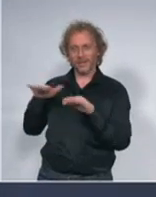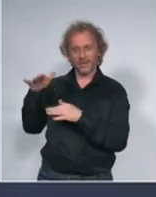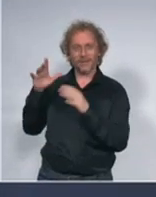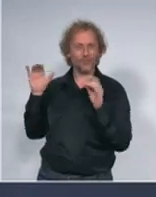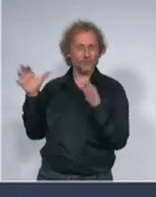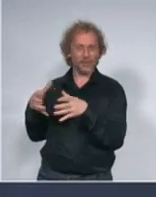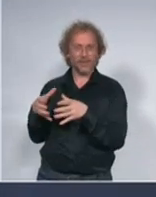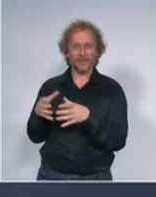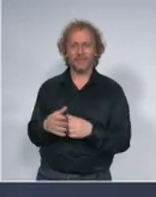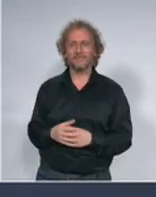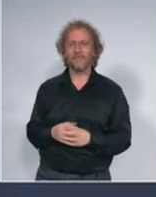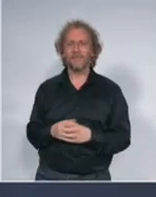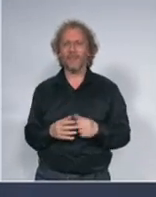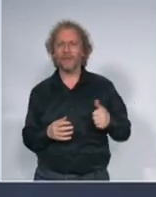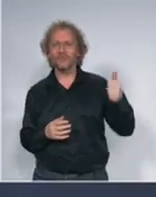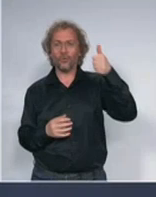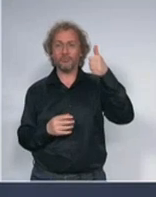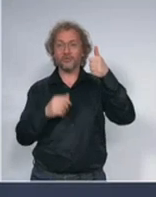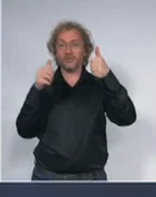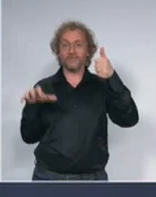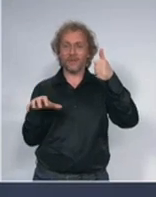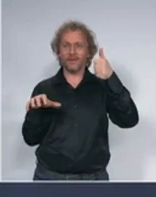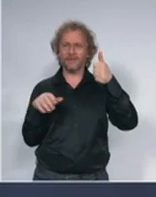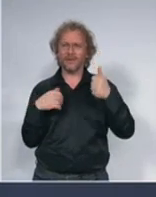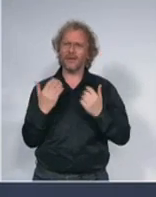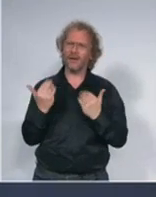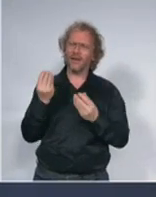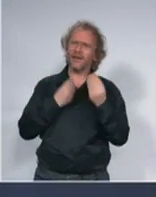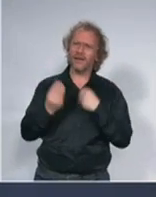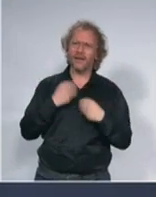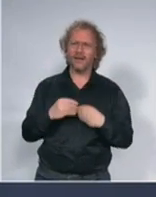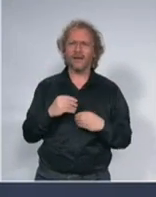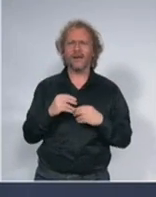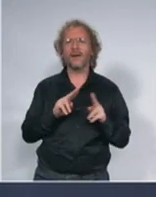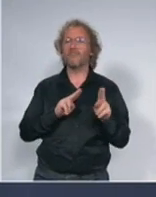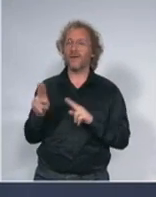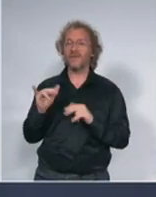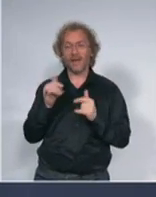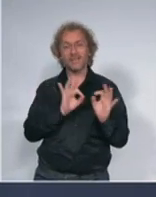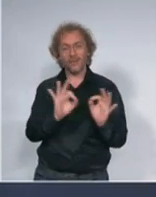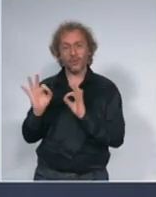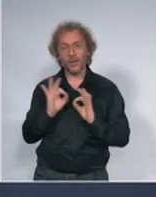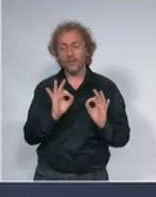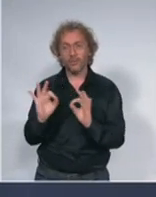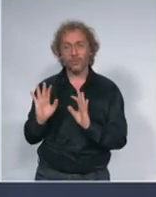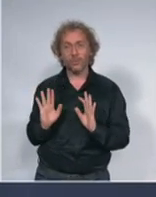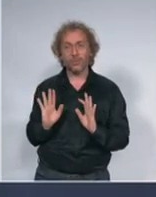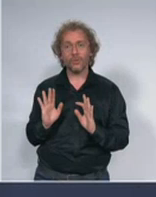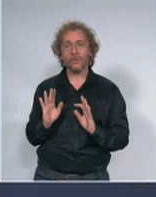iznad vlade pa da li možete samo da nam otklonite i te sumnje sa pravne strane da je sve kako treba uređeno Hvala